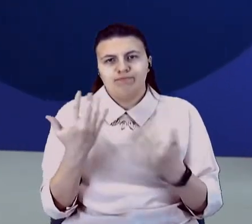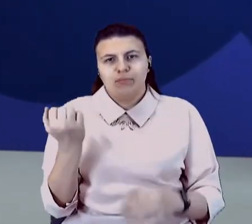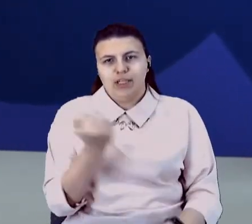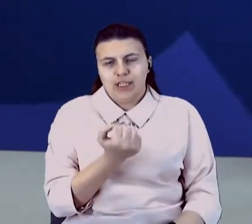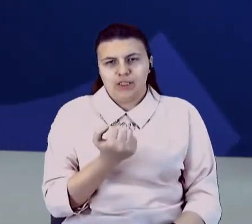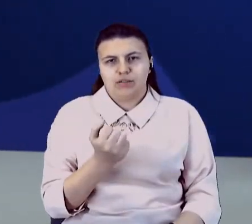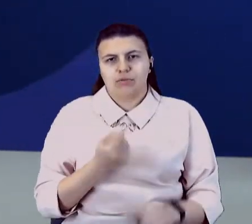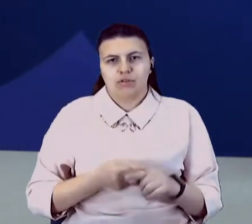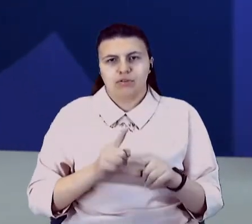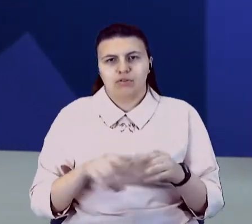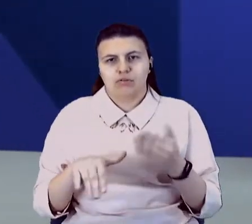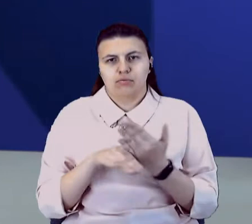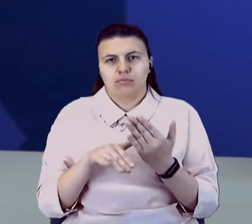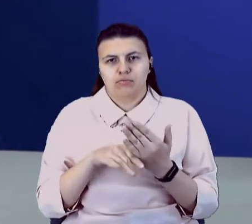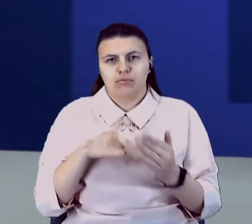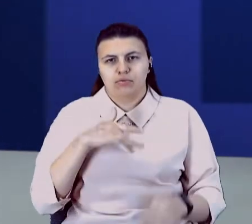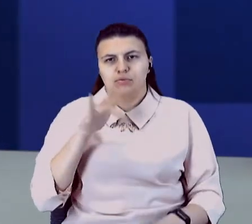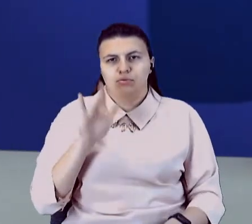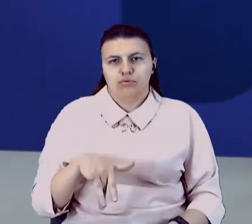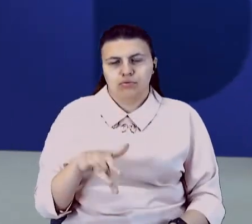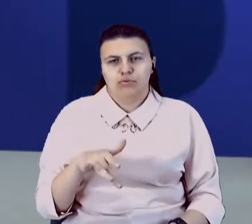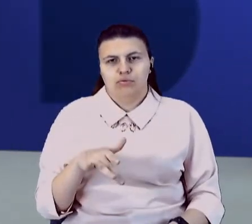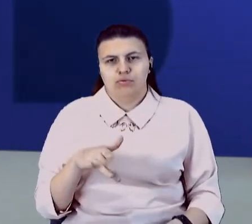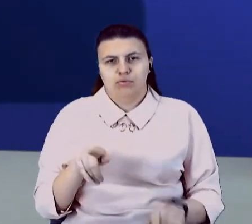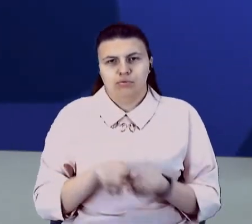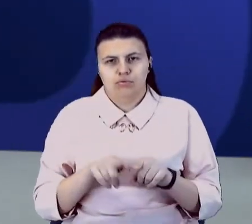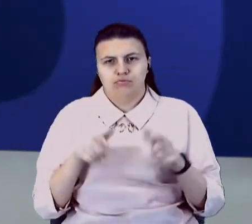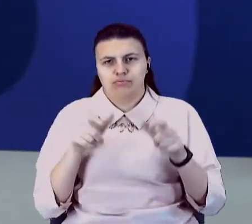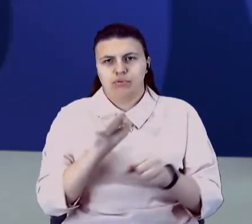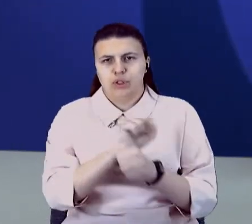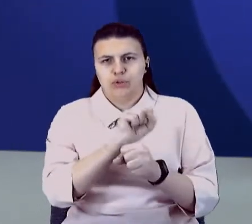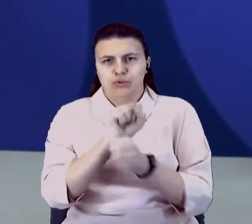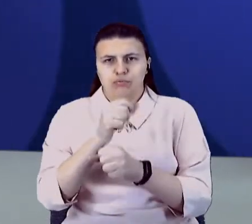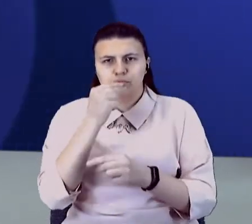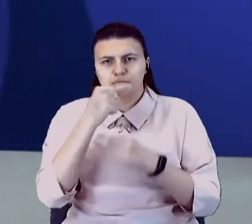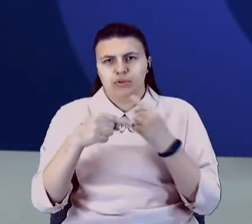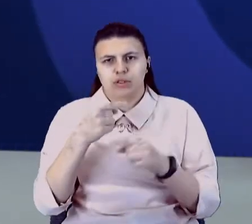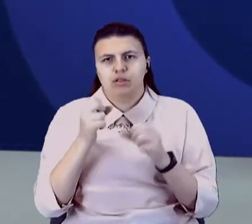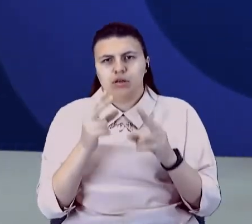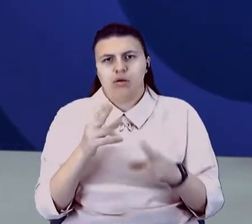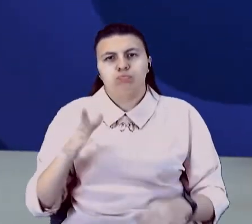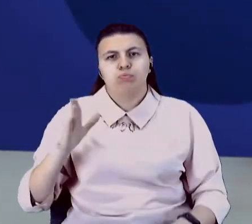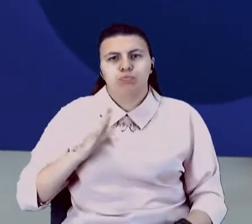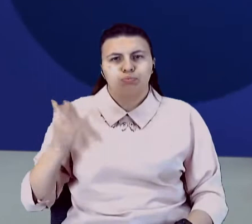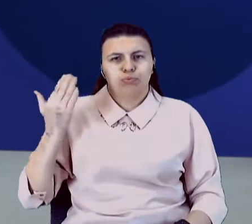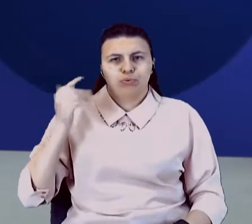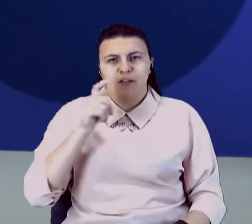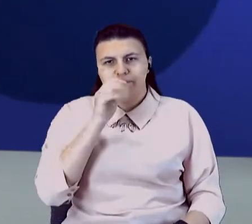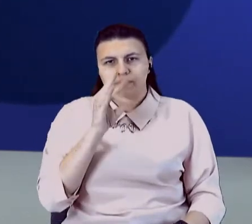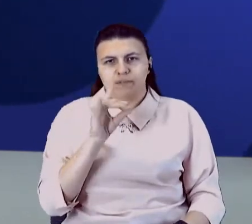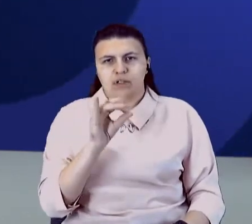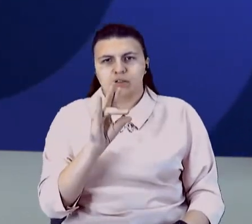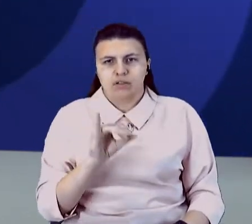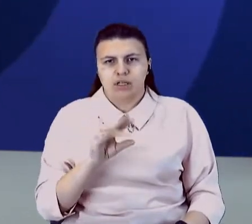уникнути жорсткого локдауну, тобто повного зупинення бізнесу, як це ми спостерігали в квітні, березні, травні